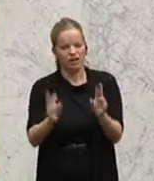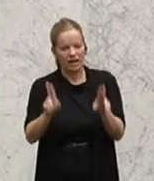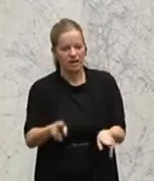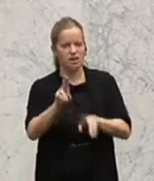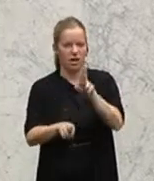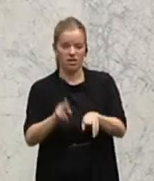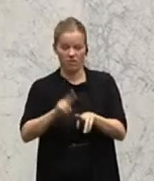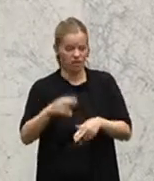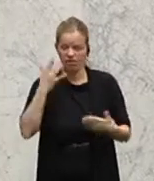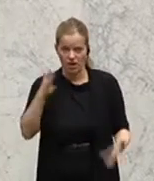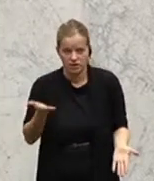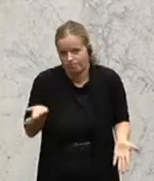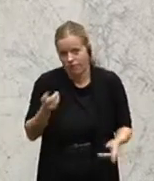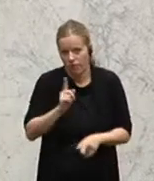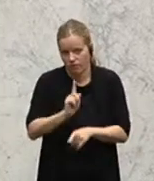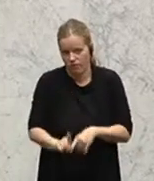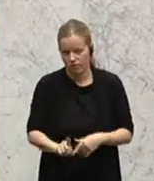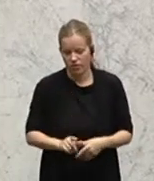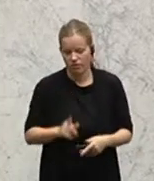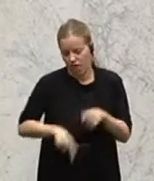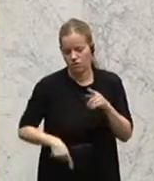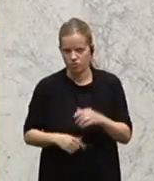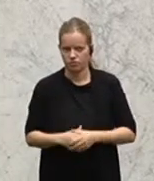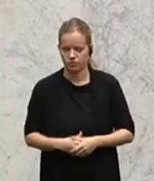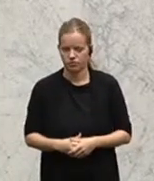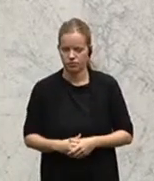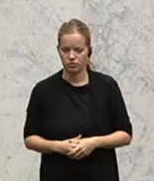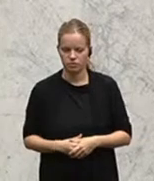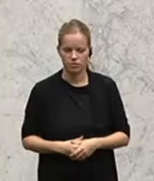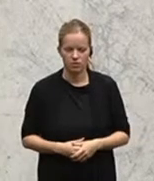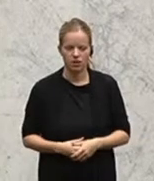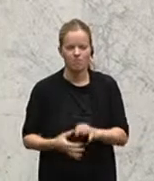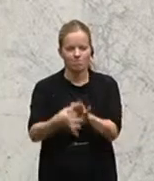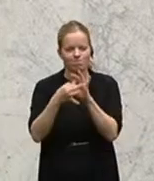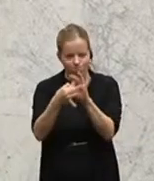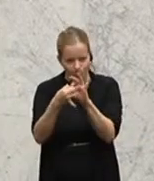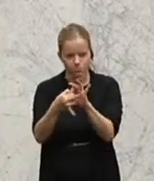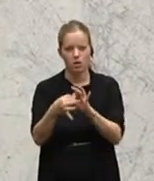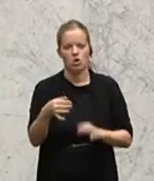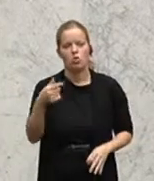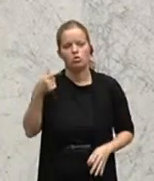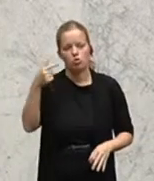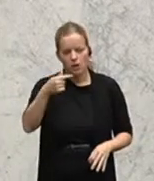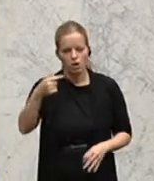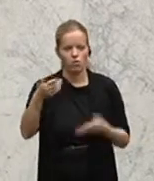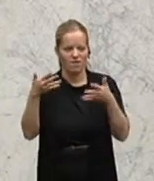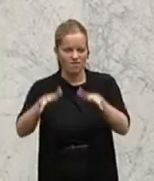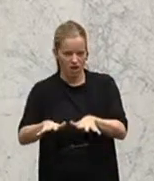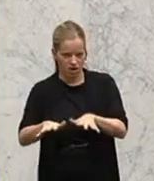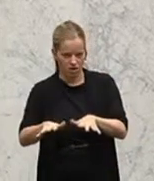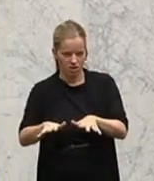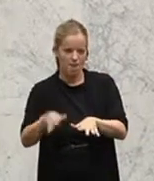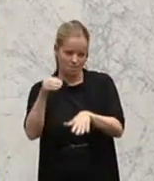Ja, dann wollte ich noch etwas sagen zur Meldepflicht in Bezug auf Tuberkulose-Fälle. Frau Kollegin